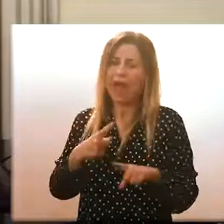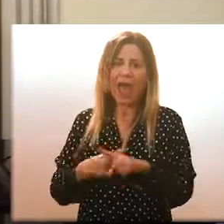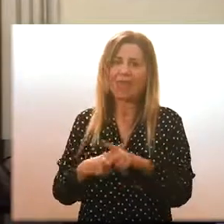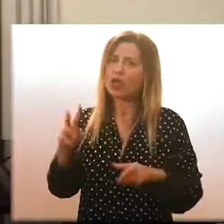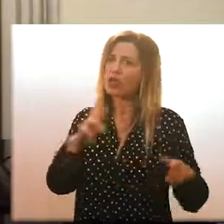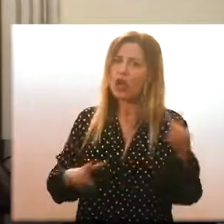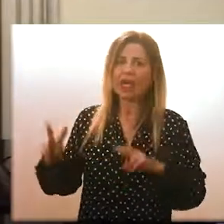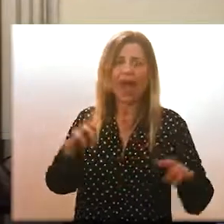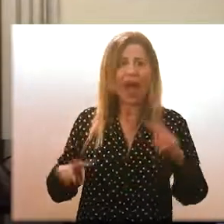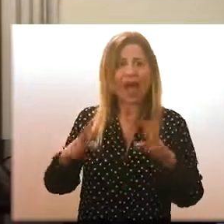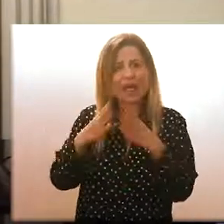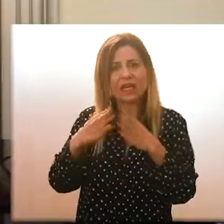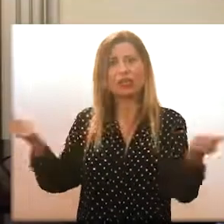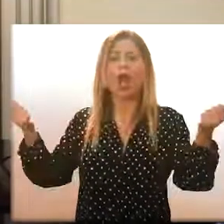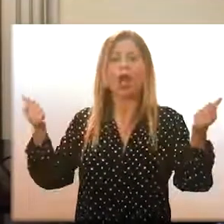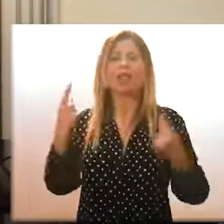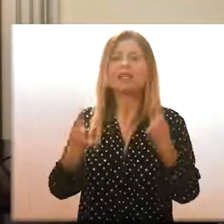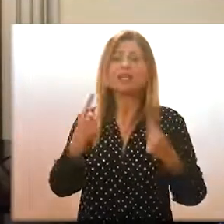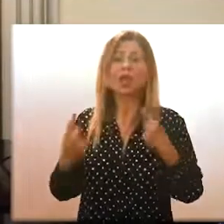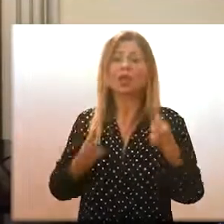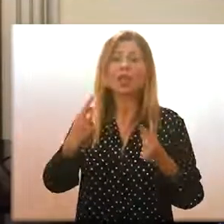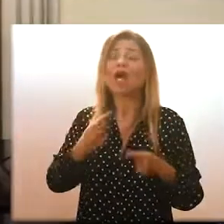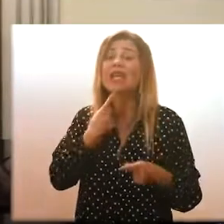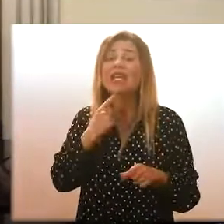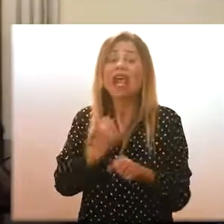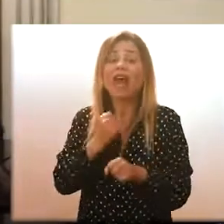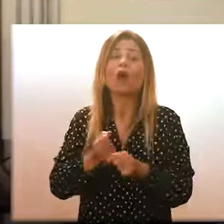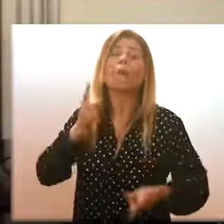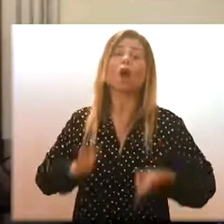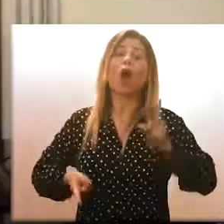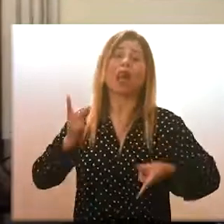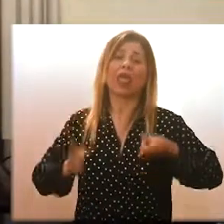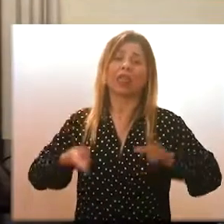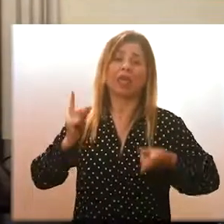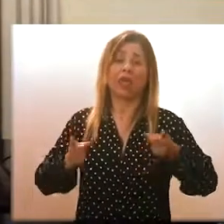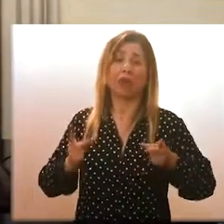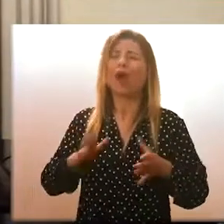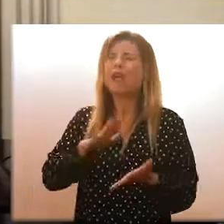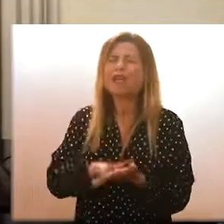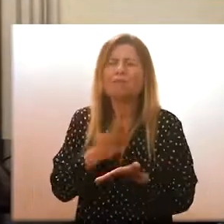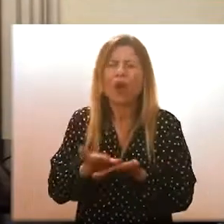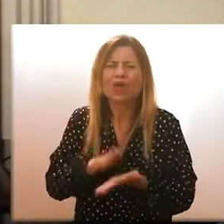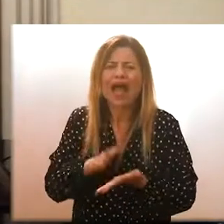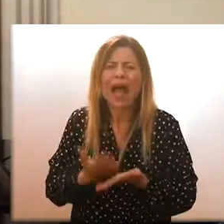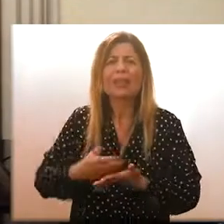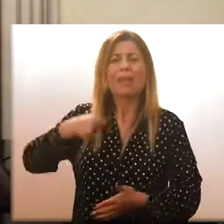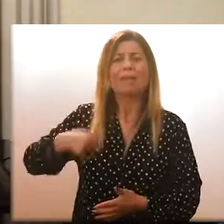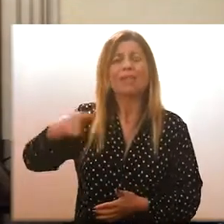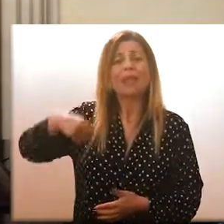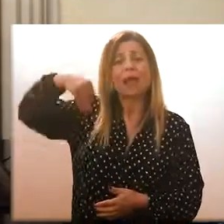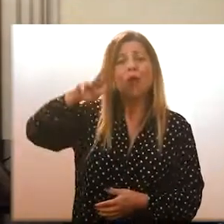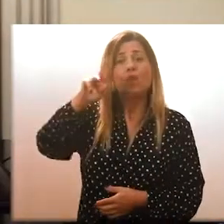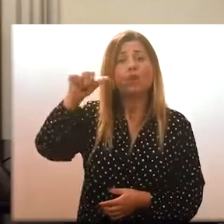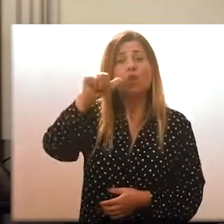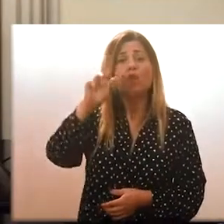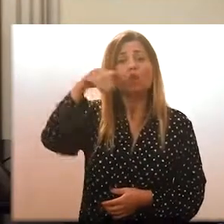situazione che va risolta a livello politico, quindi è fondamentale che i presidenti musumeci e